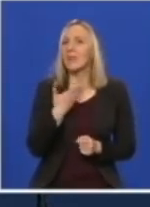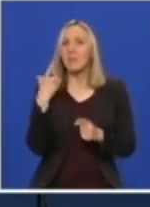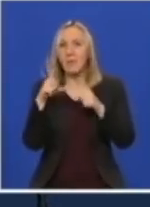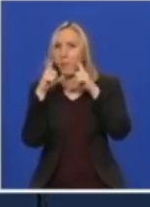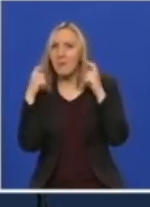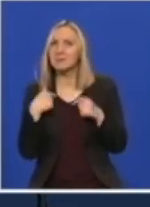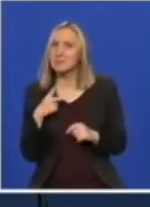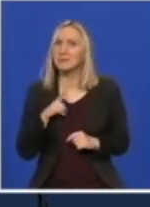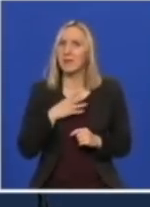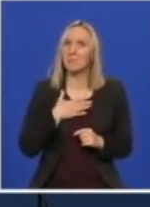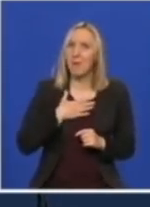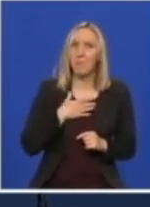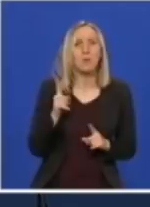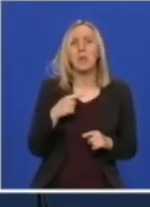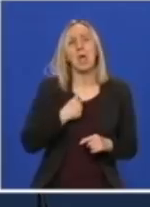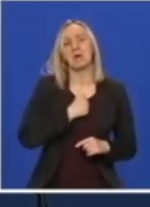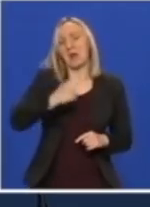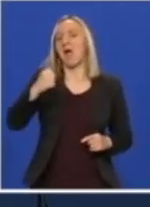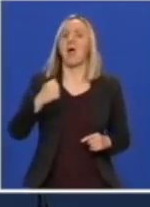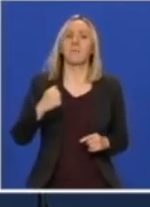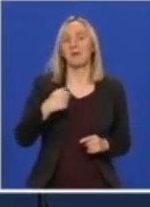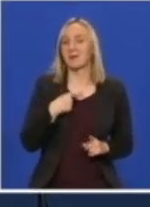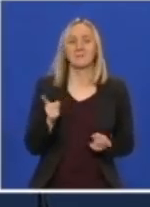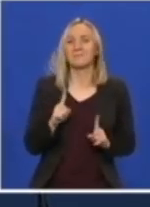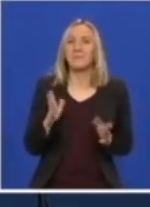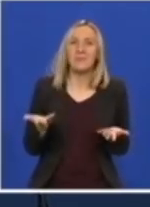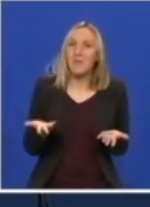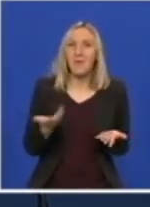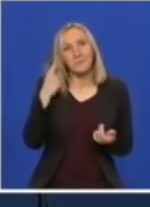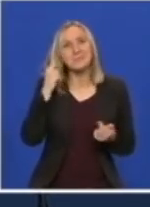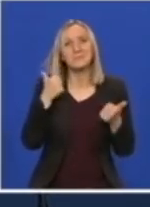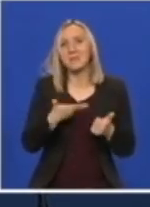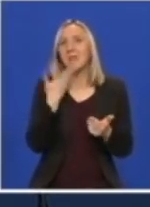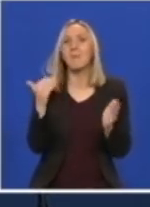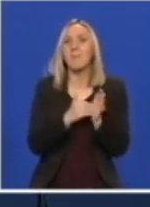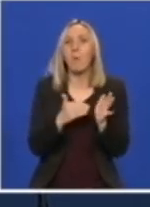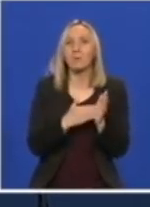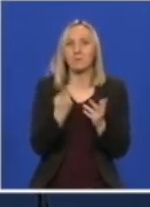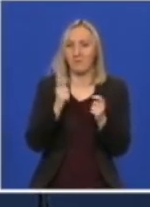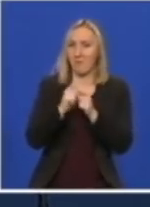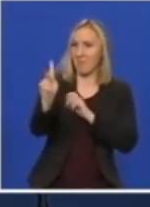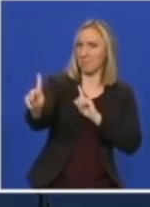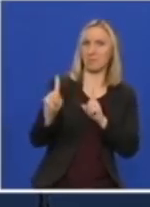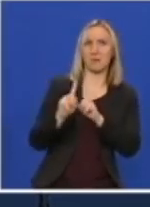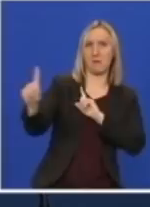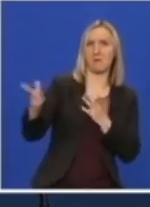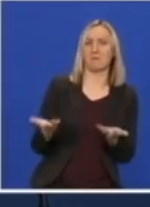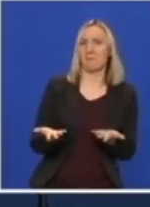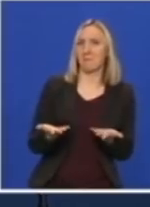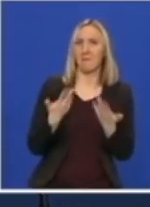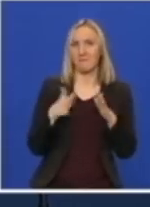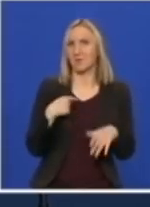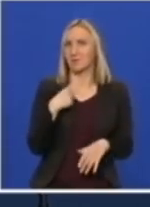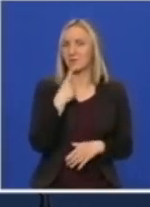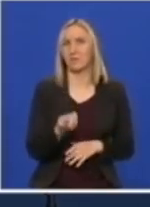nije ni da smo nešto hrabre, nego je, znači, nema potrebe pod ovakvim uslovima kao što sam vam već